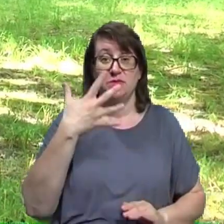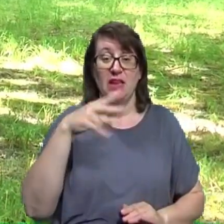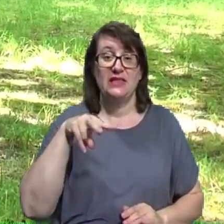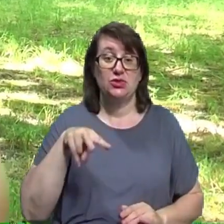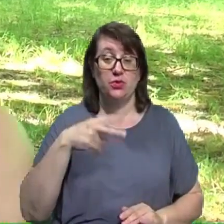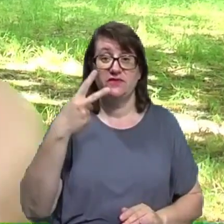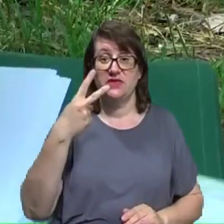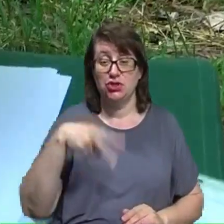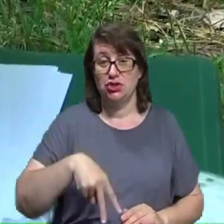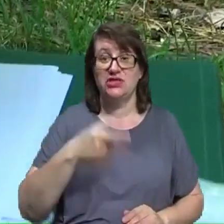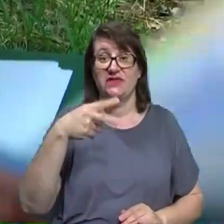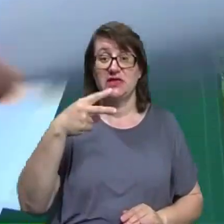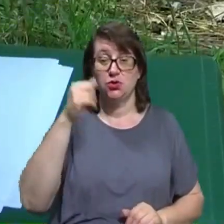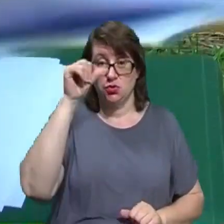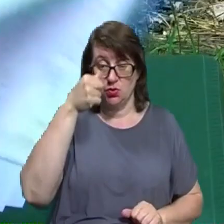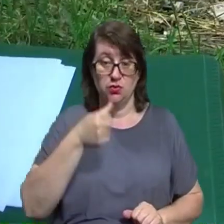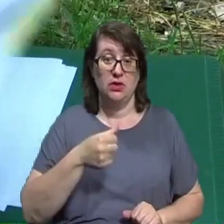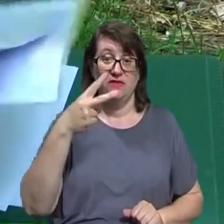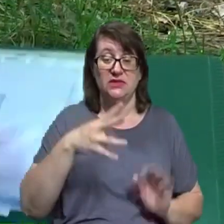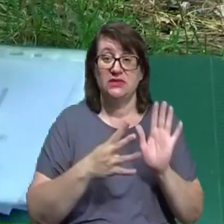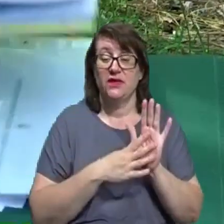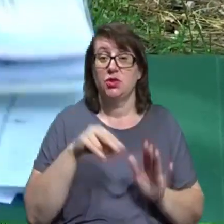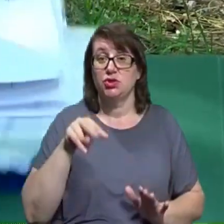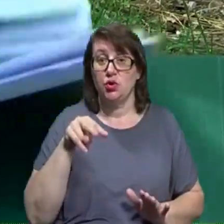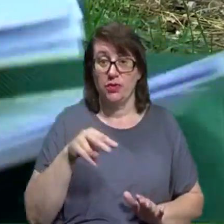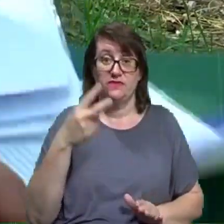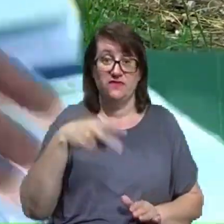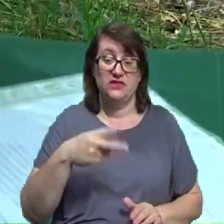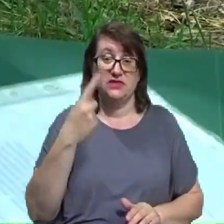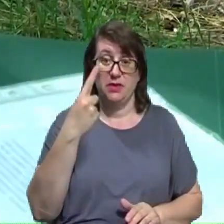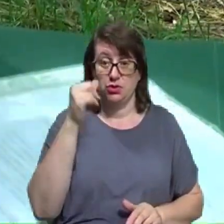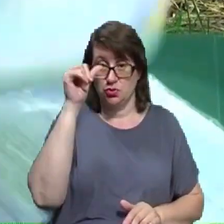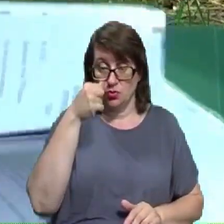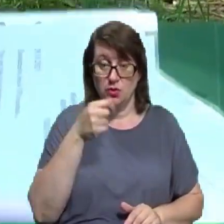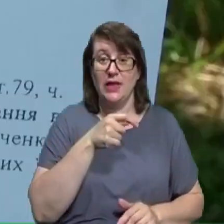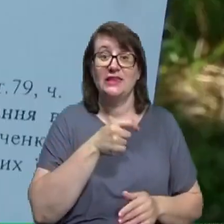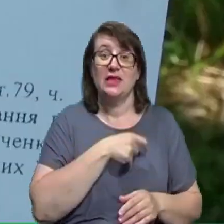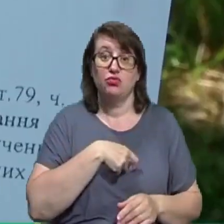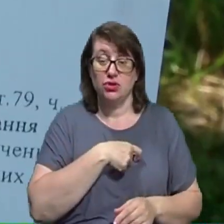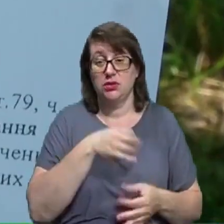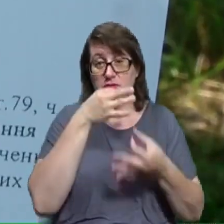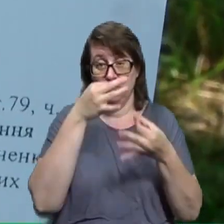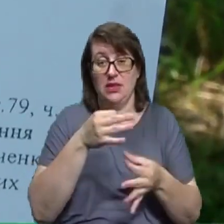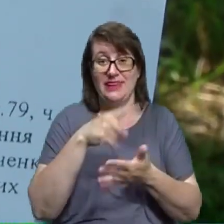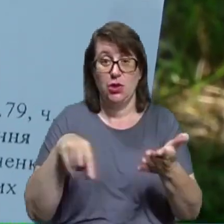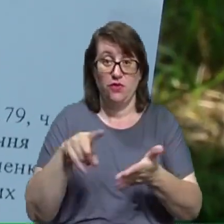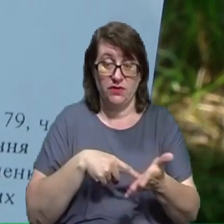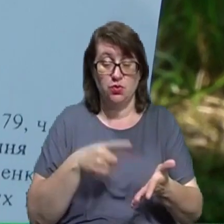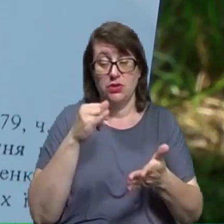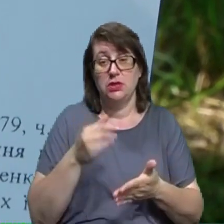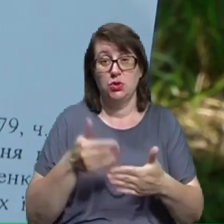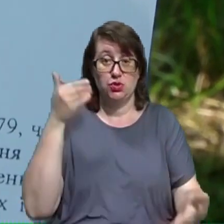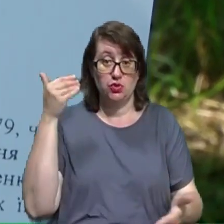року. 29 листопада 2021 депутати висловили їй недовіру та достроково припинили